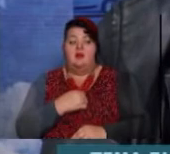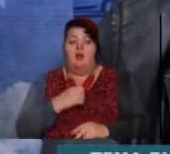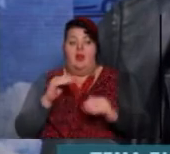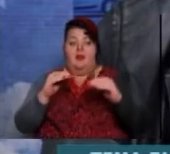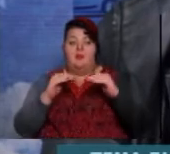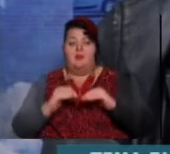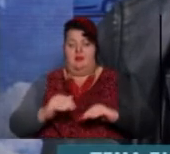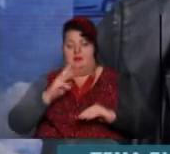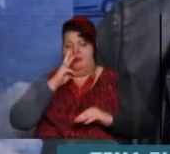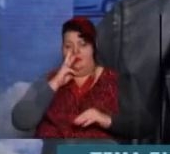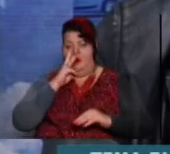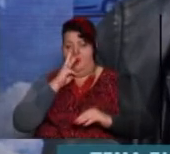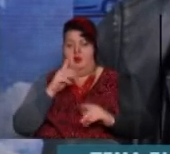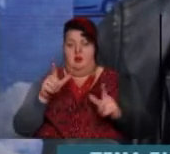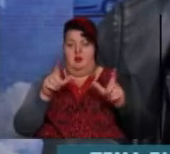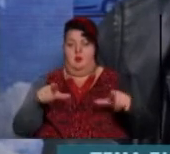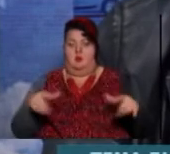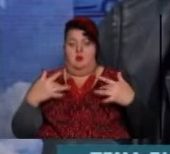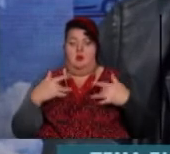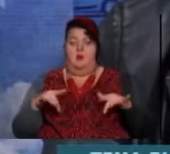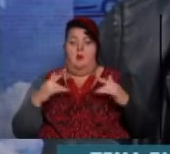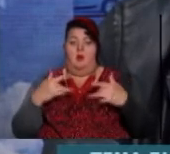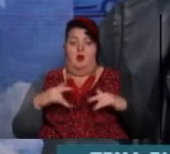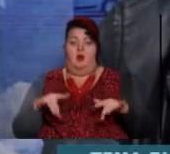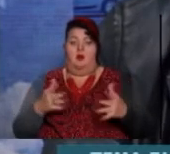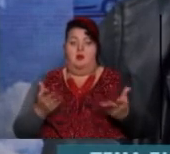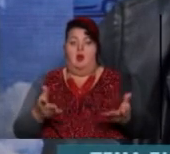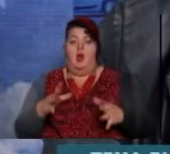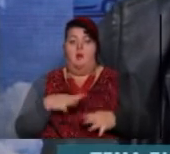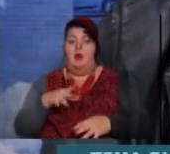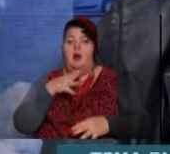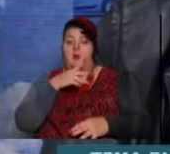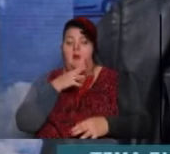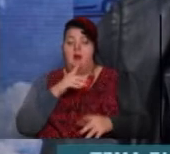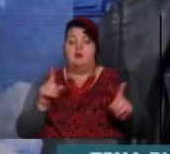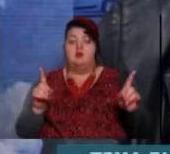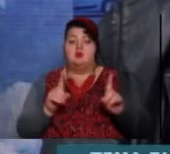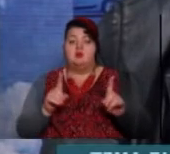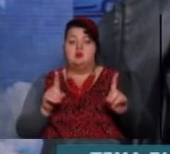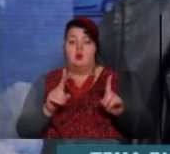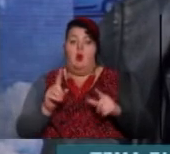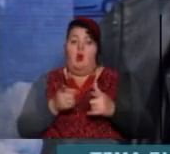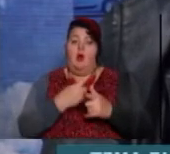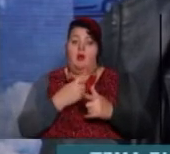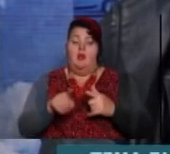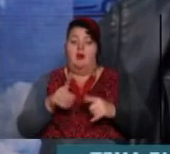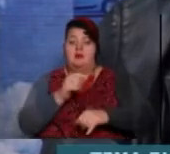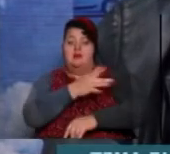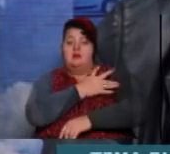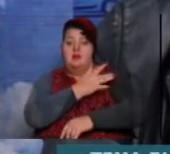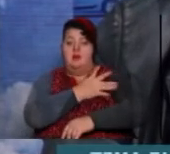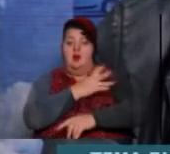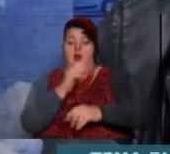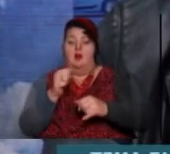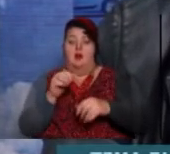низкою заробітної плати вони нас покидають. Були моменти, що или з-за санітарок, или з-за